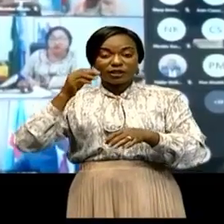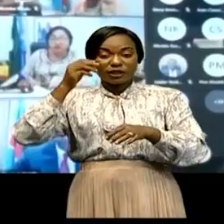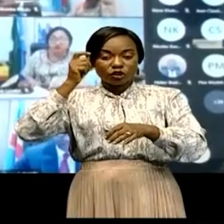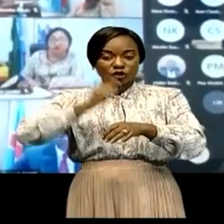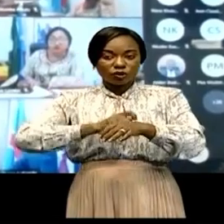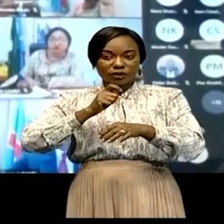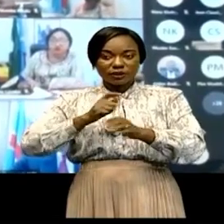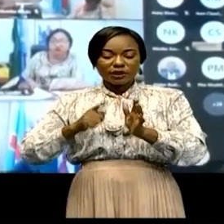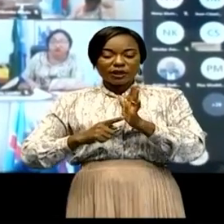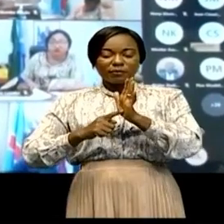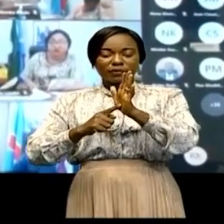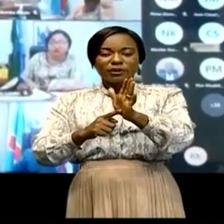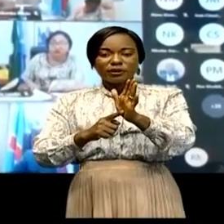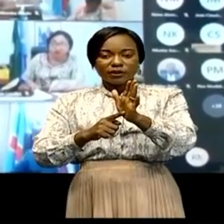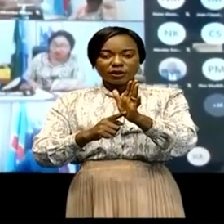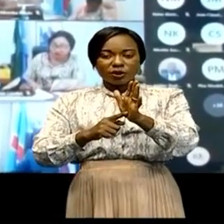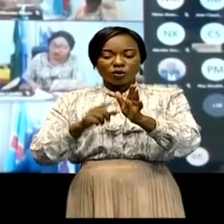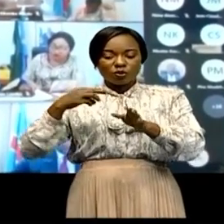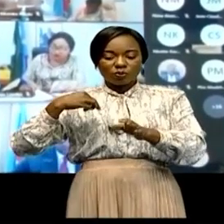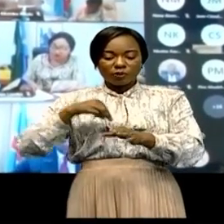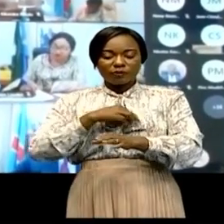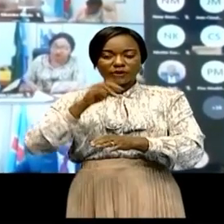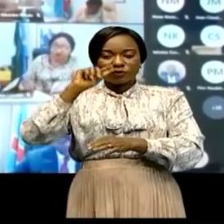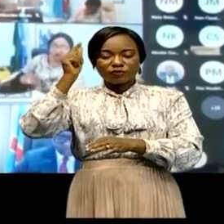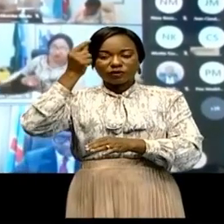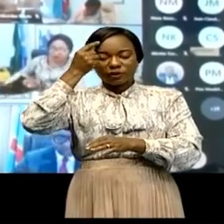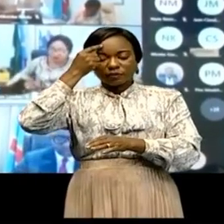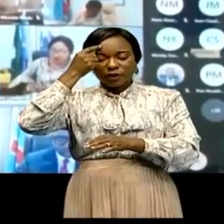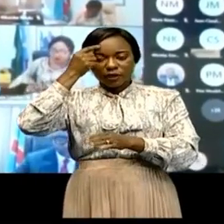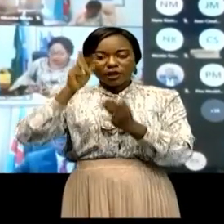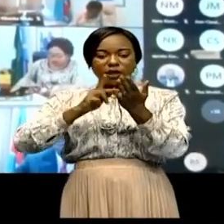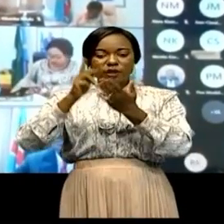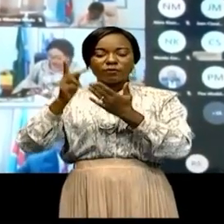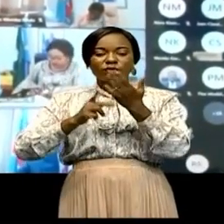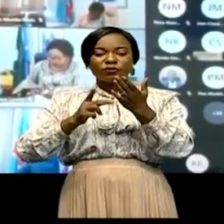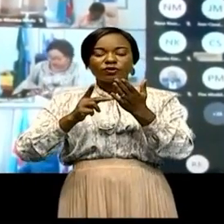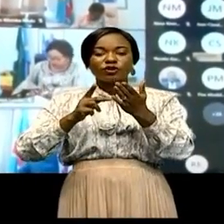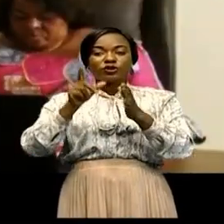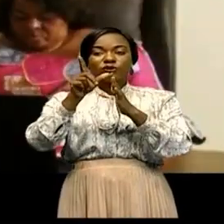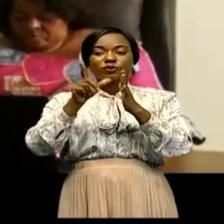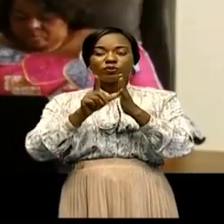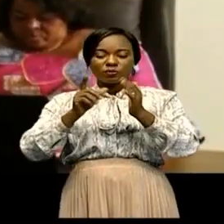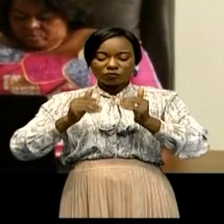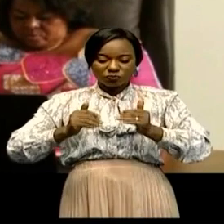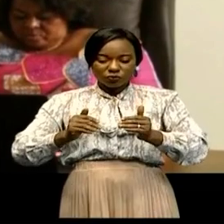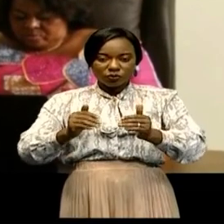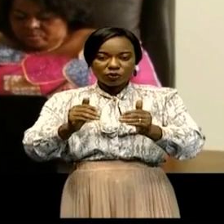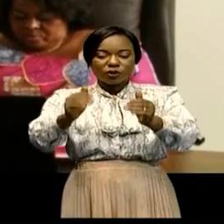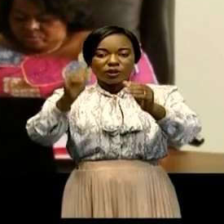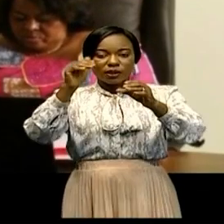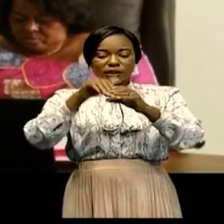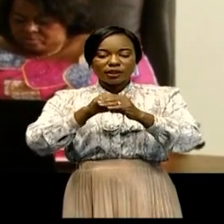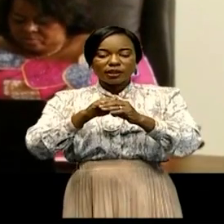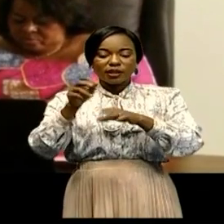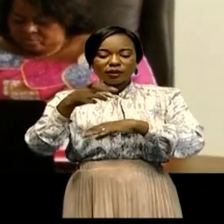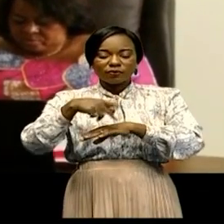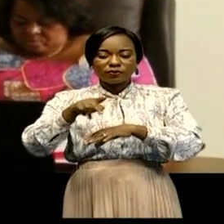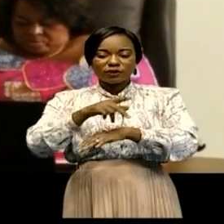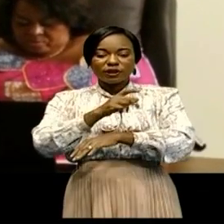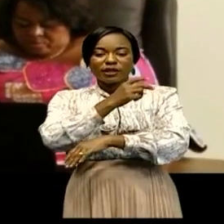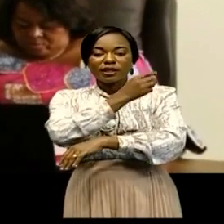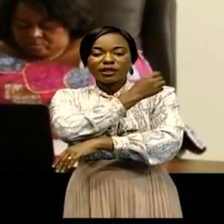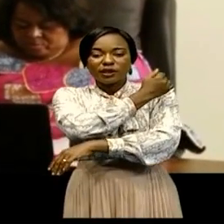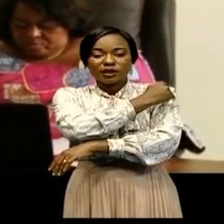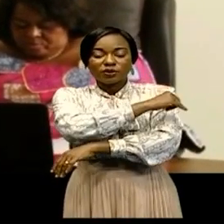présenté aux membres du gouvernement le projet de loi autorisant la prorogation de l'état de siège dans les provinces de l'Itouri et du Nord Kivu